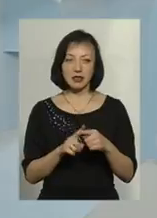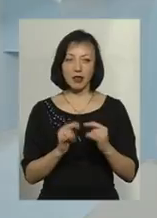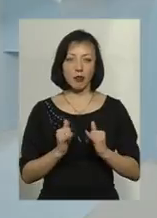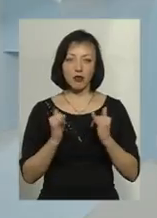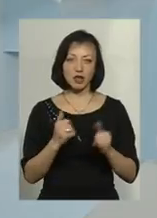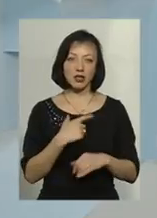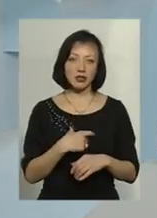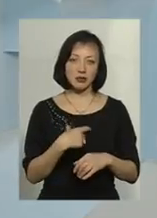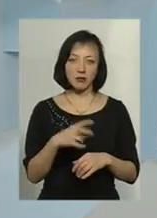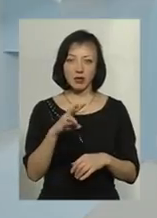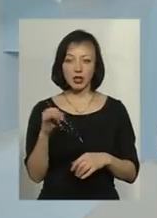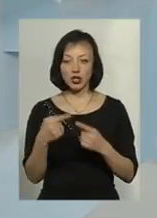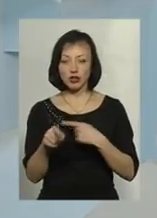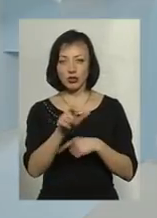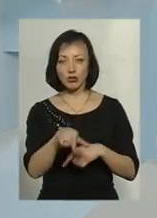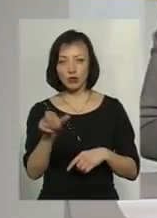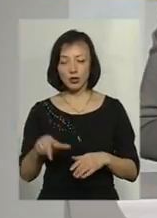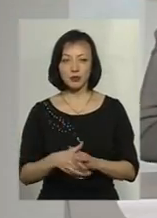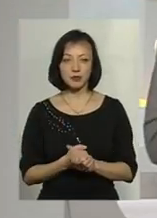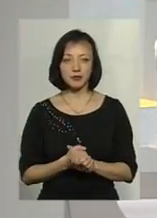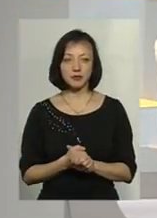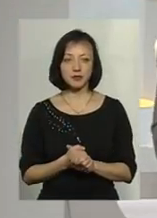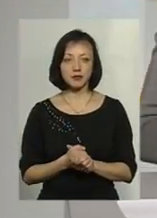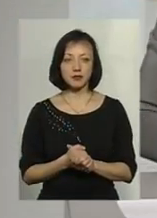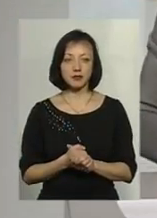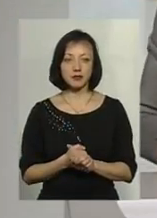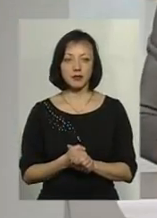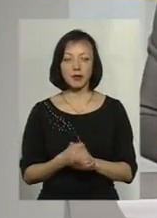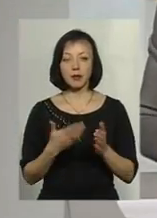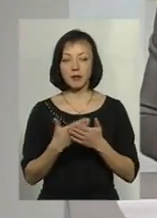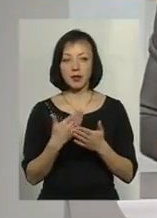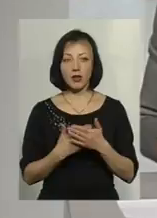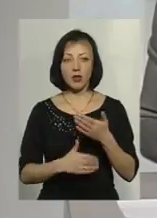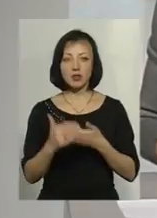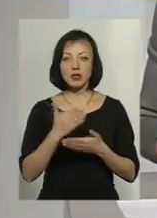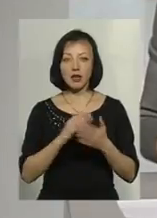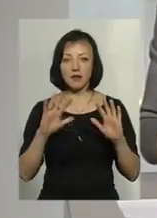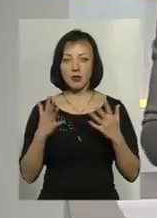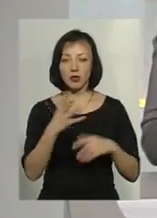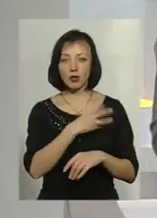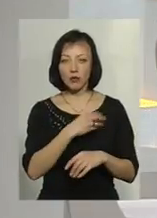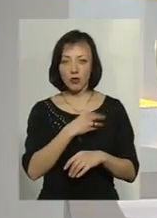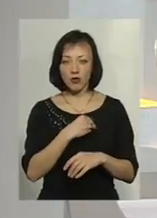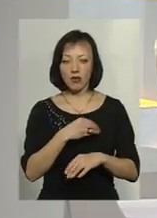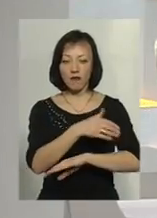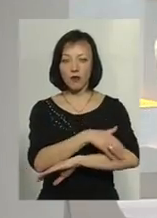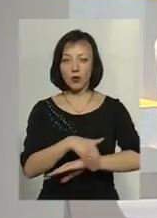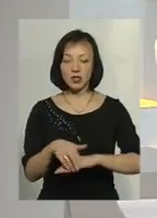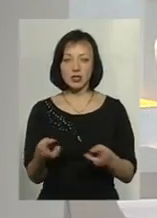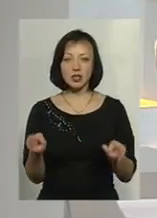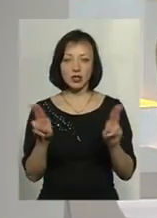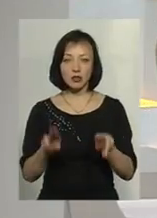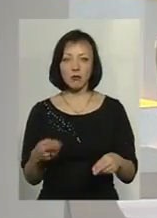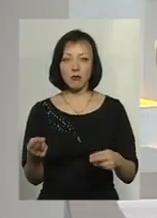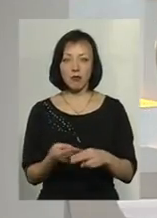поважати ні себе, ні інших людей. До прикладу, останній уривок випадок у Львові. Ціла вулиця залишилася